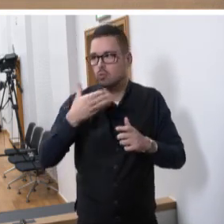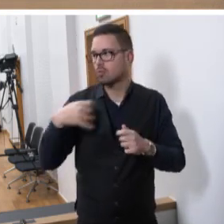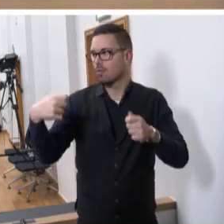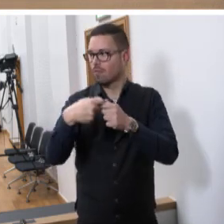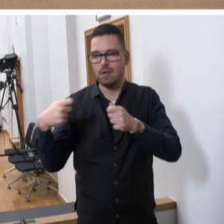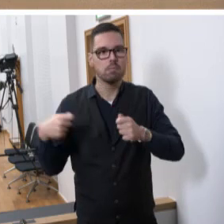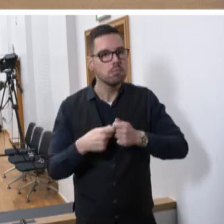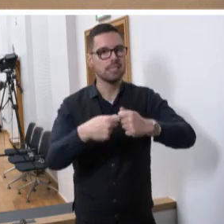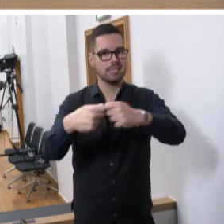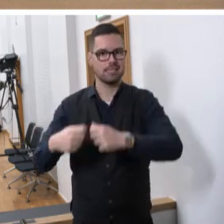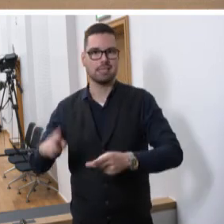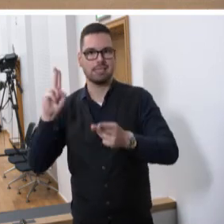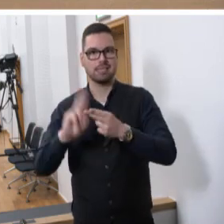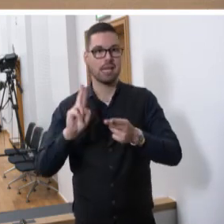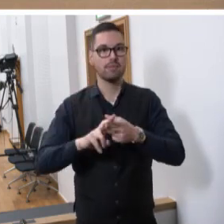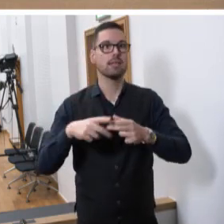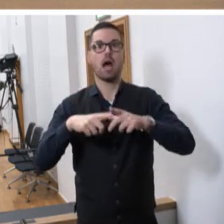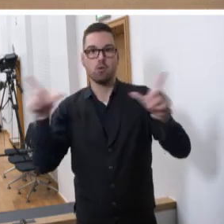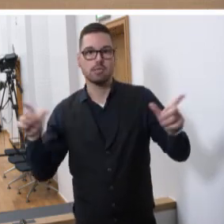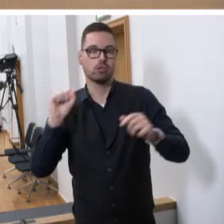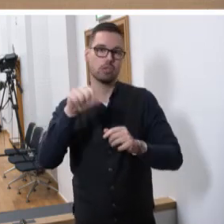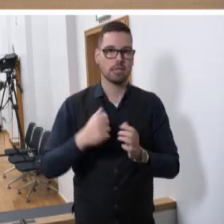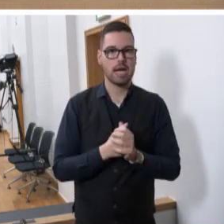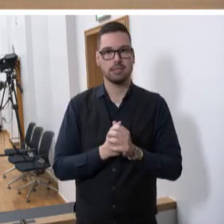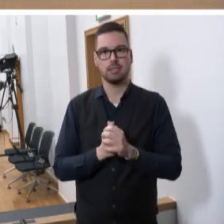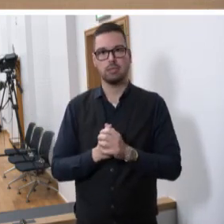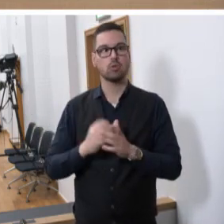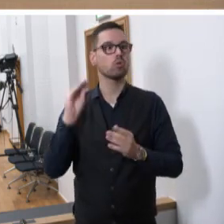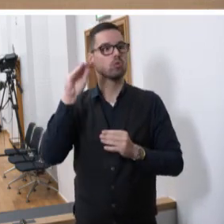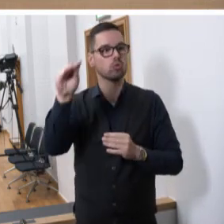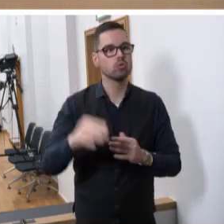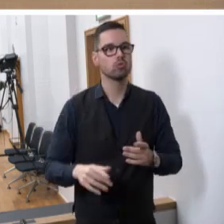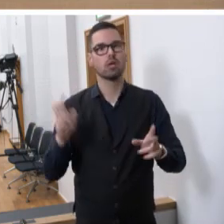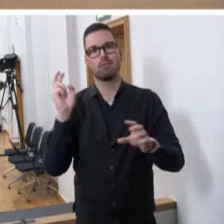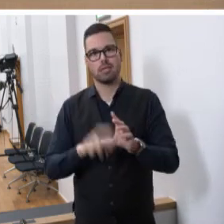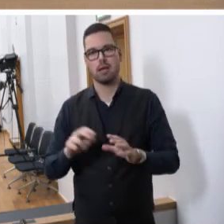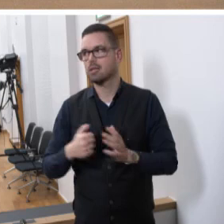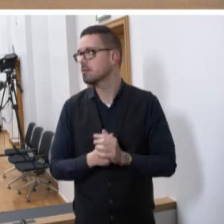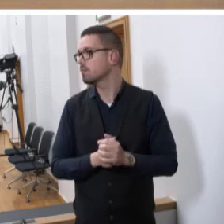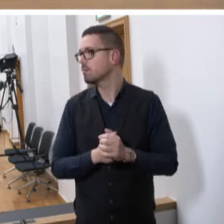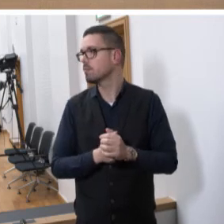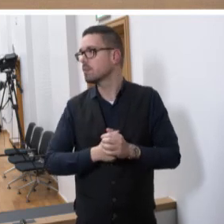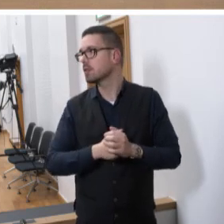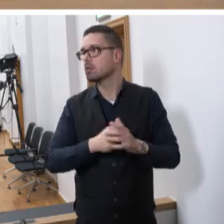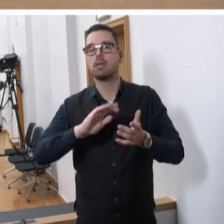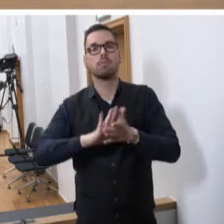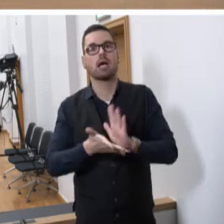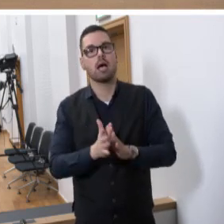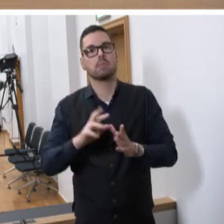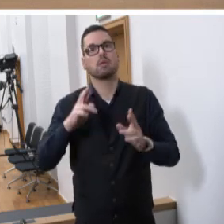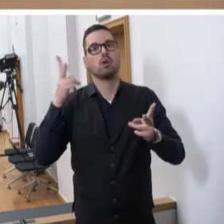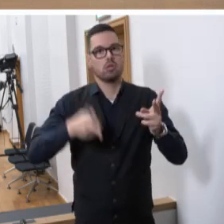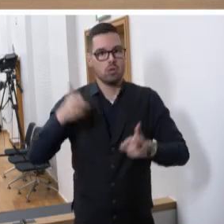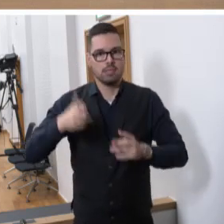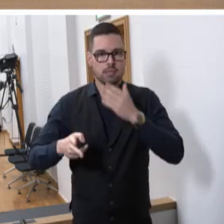Treffen ausrichten zu können und werden auch in Zukunft uns daran beteiligen. Ebenfalls wird im Rahmen des juristischen